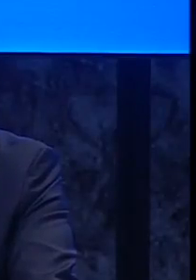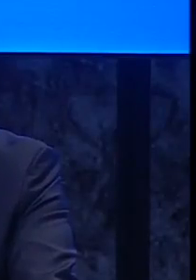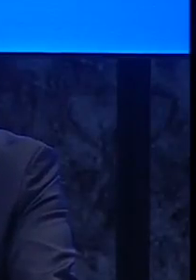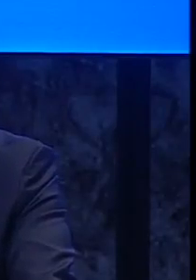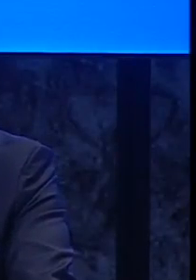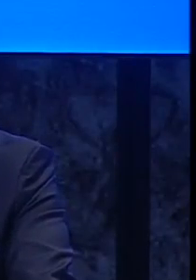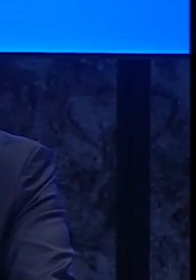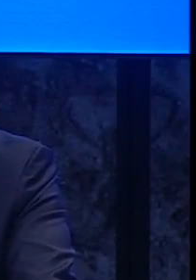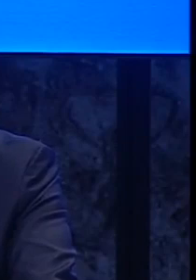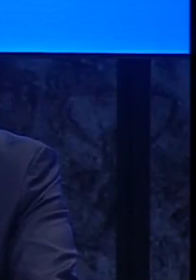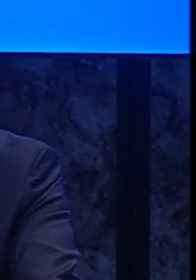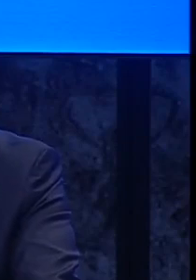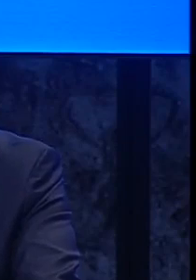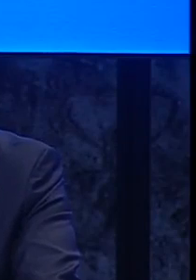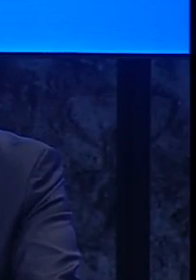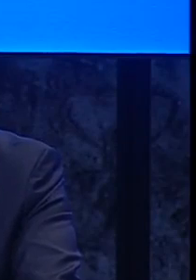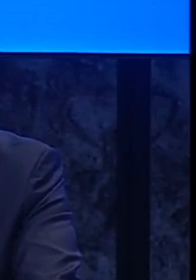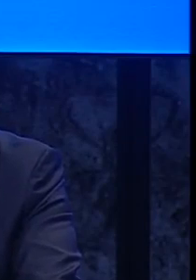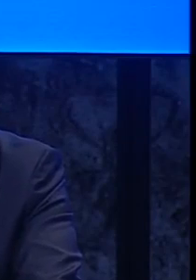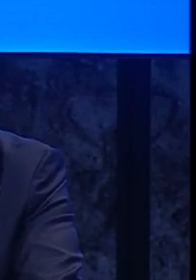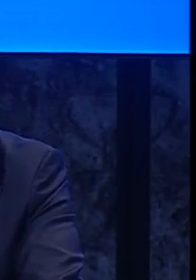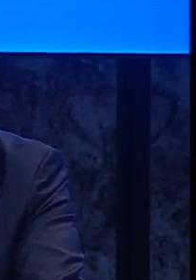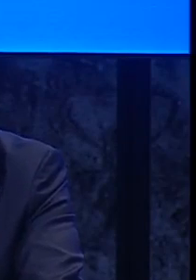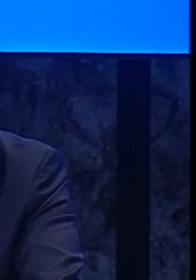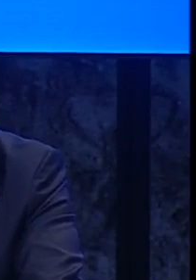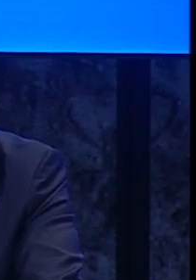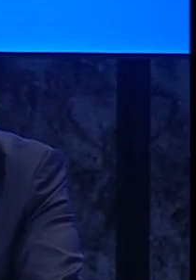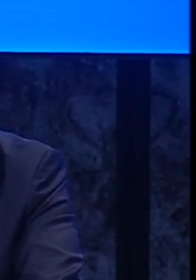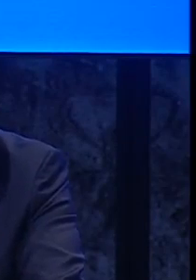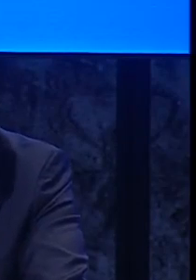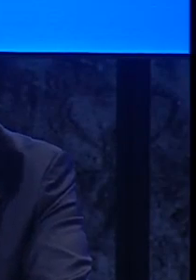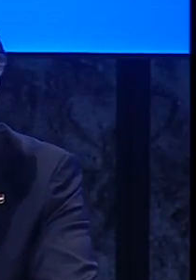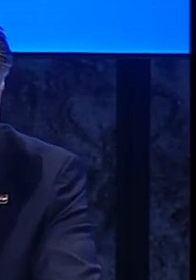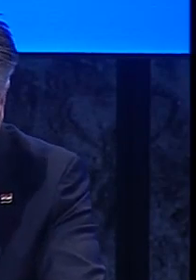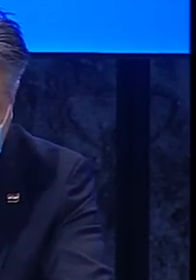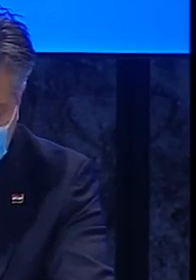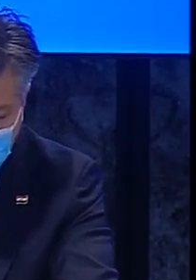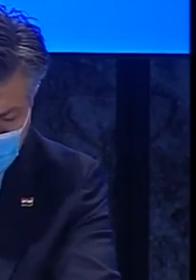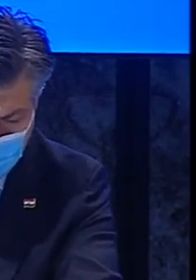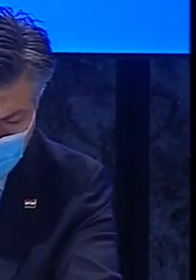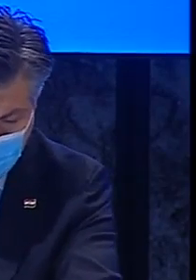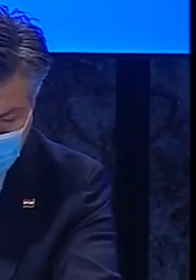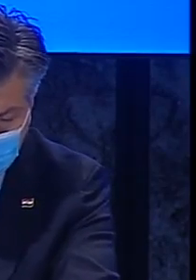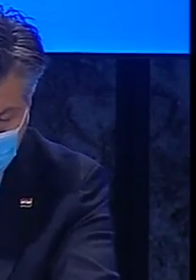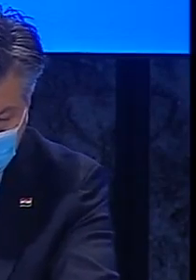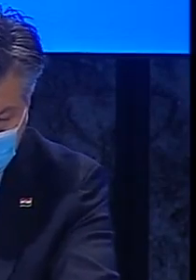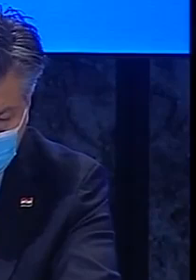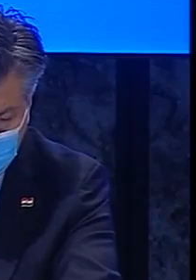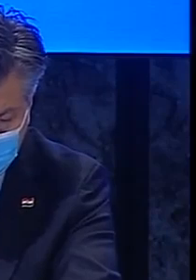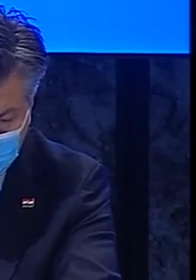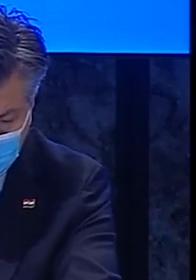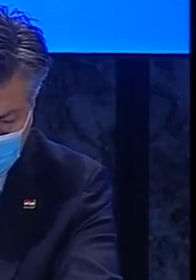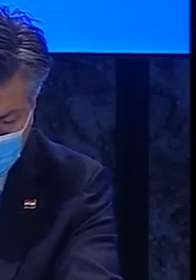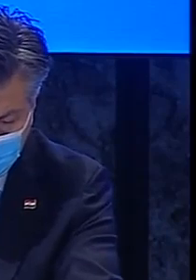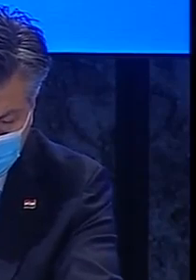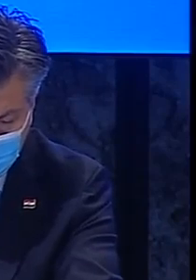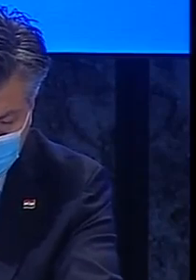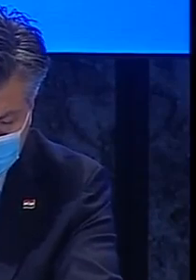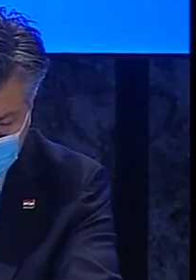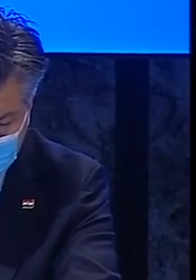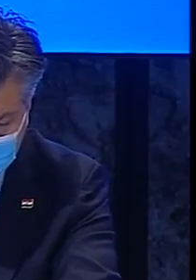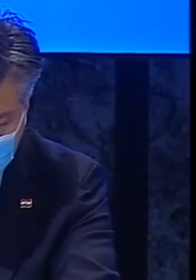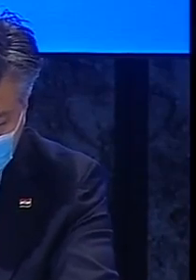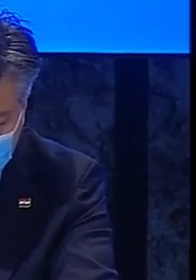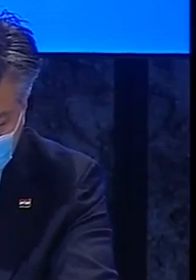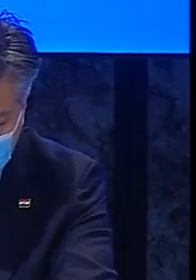o području prometa za iduće desetljeće. Spomenuo bih i jedan od